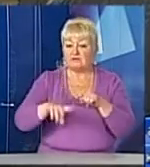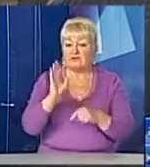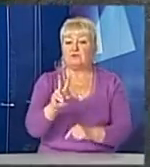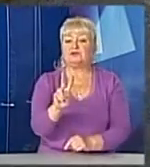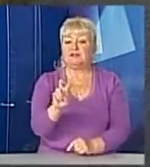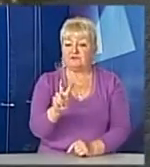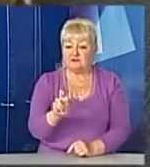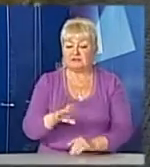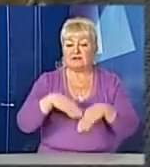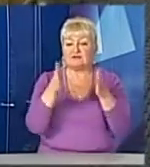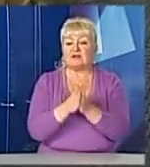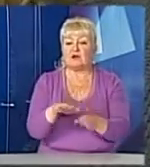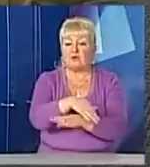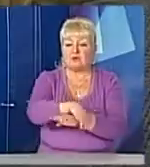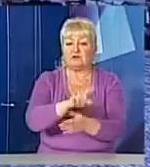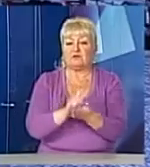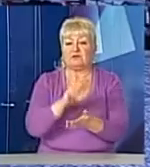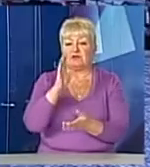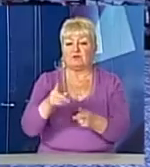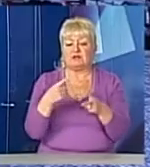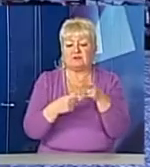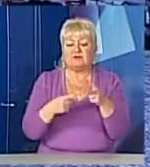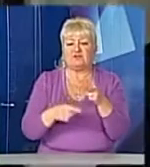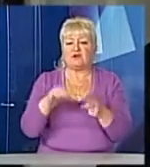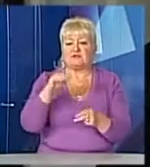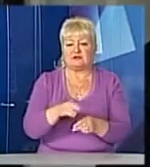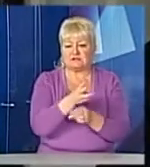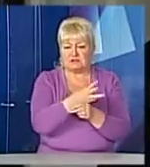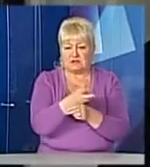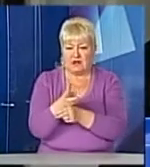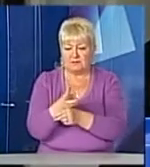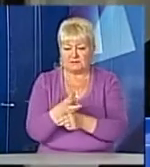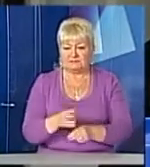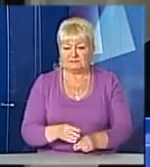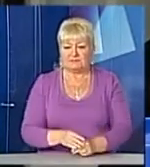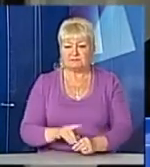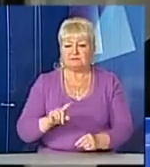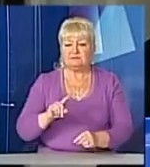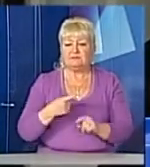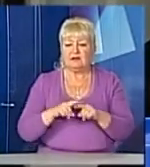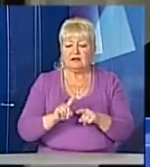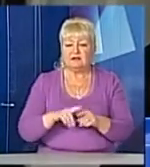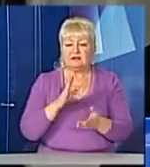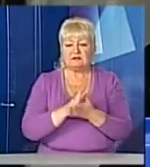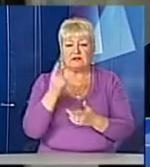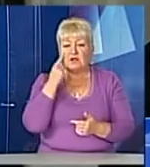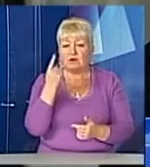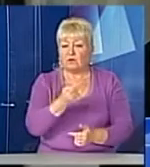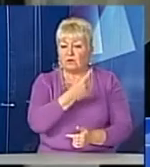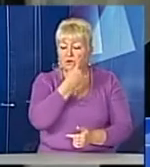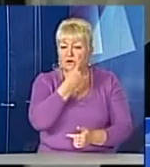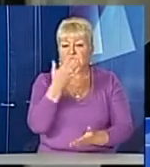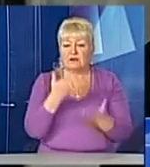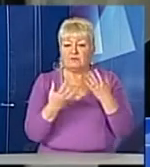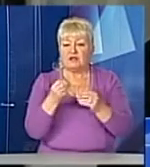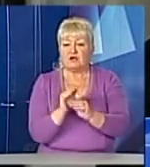200. Загалом на вулицях має з'явитися понад півтори тисячі пристроїв. Перш за все очі. Для того, якщо камерам